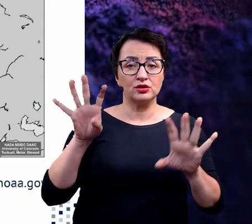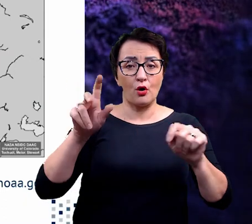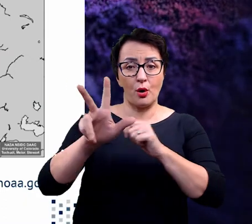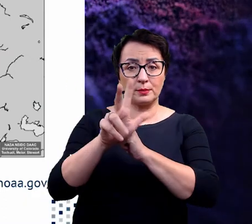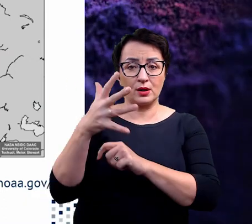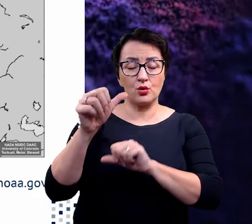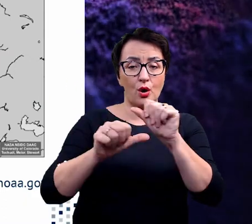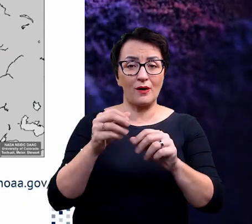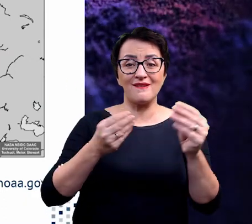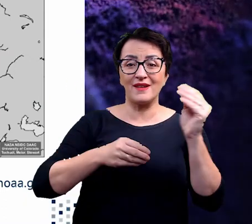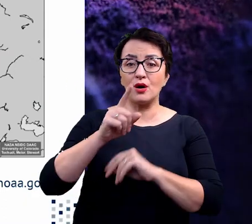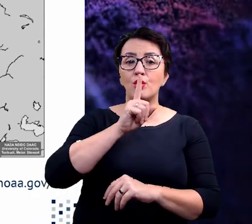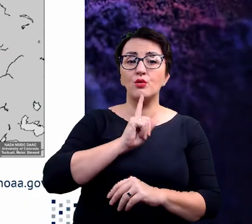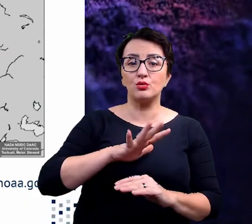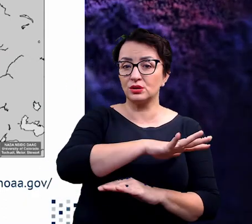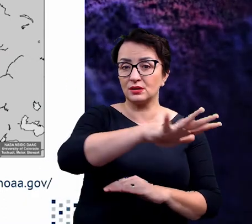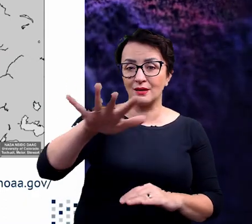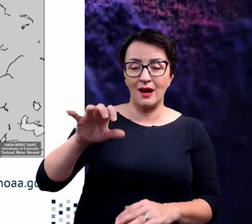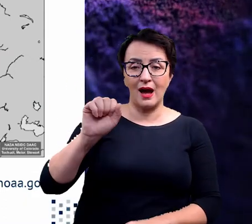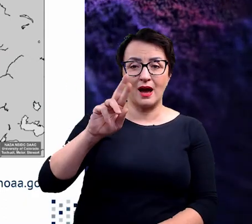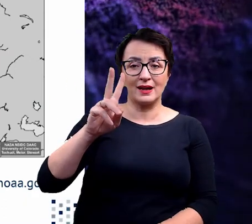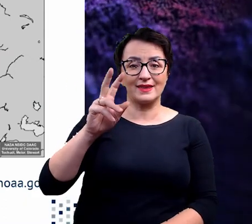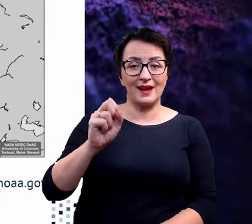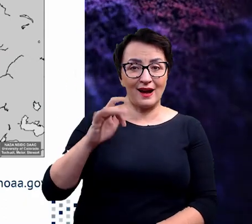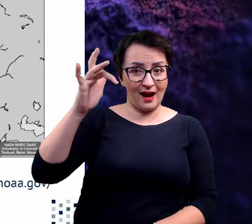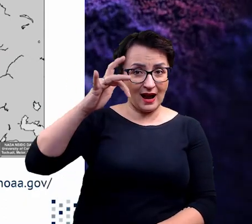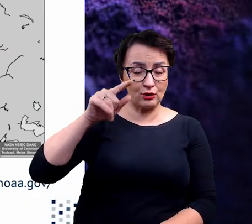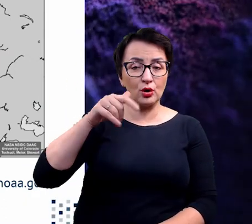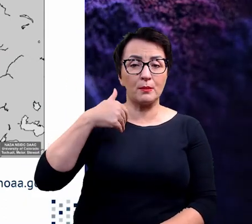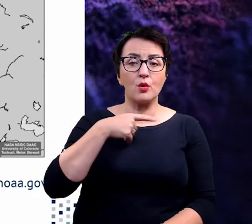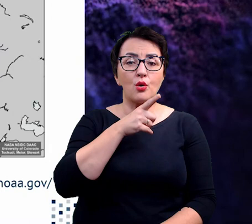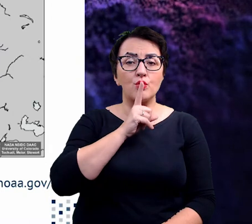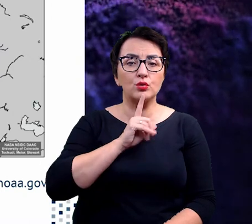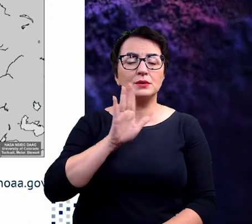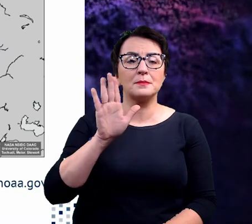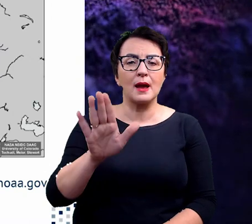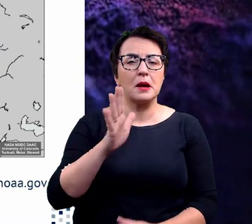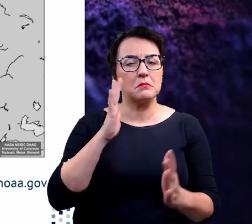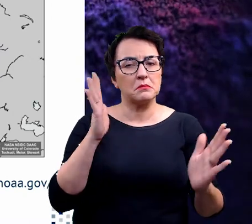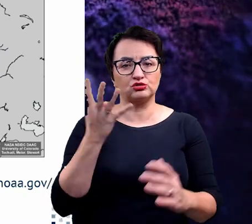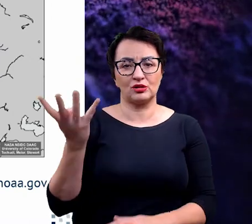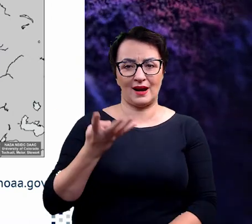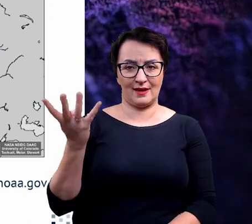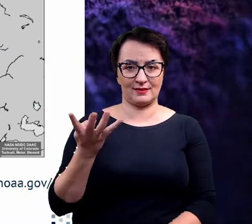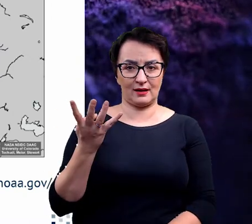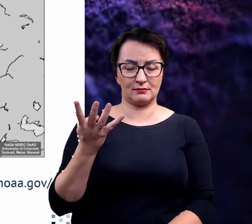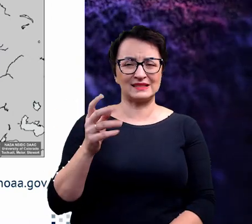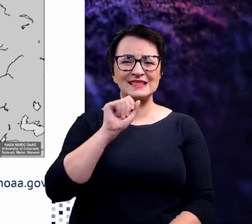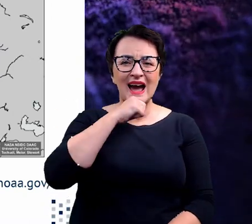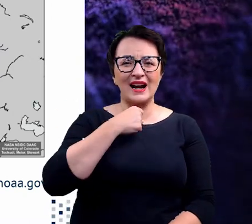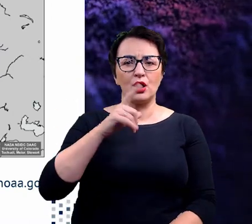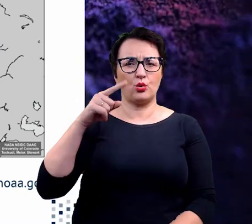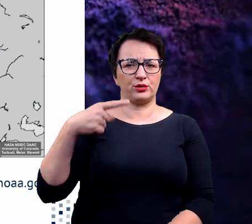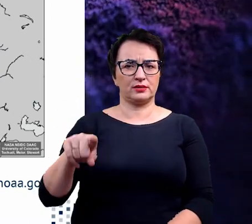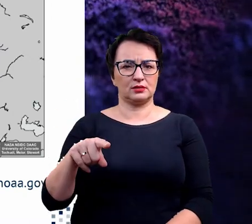większość lodu arktycznego to był lód, który miał co najmniej 4 lata. Znaczy był to stary lód.